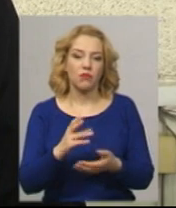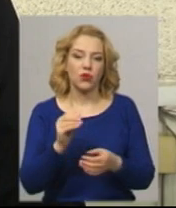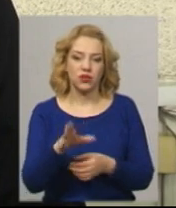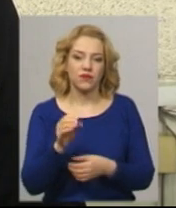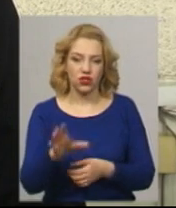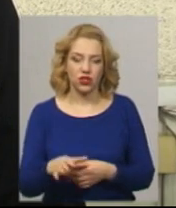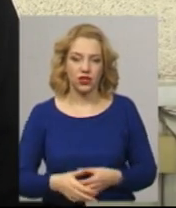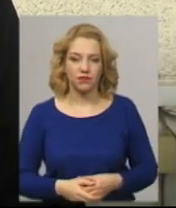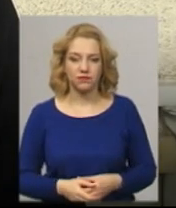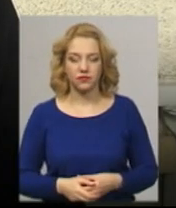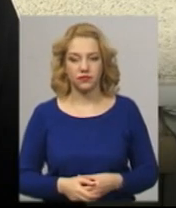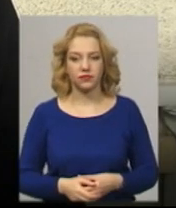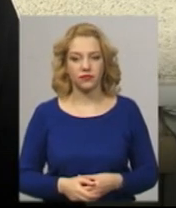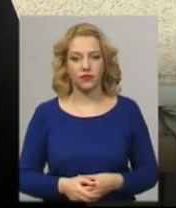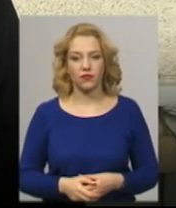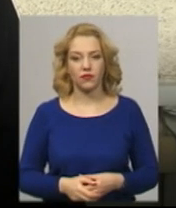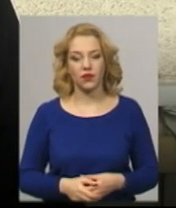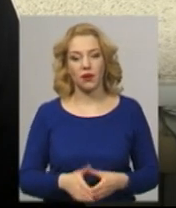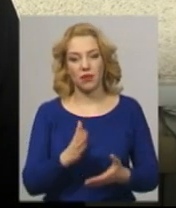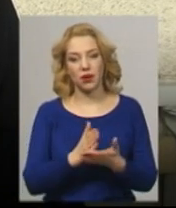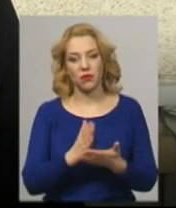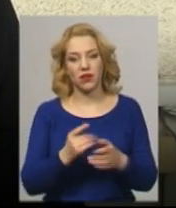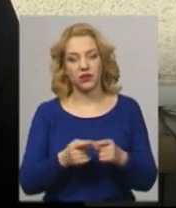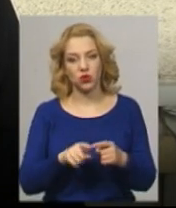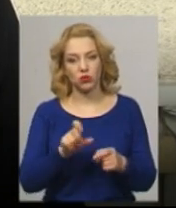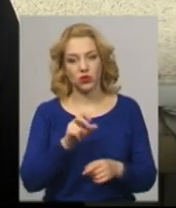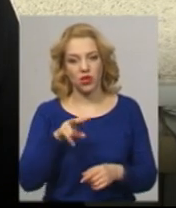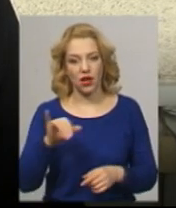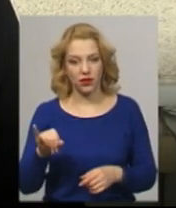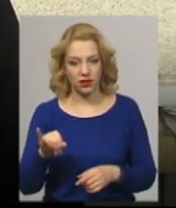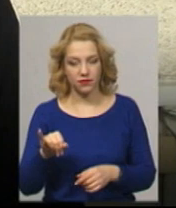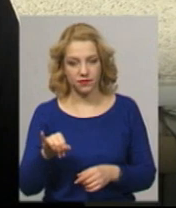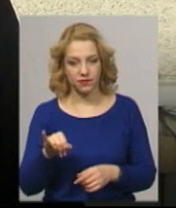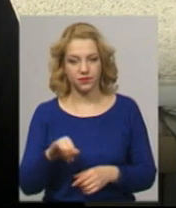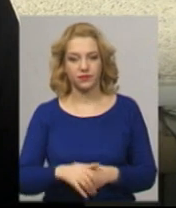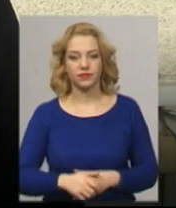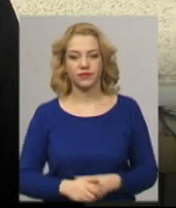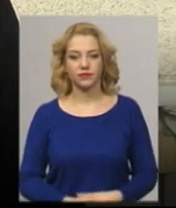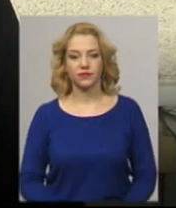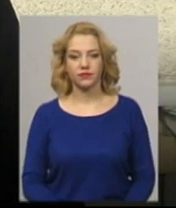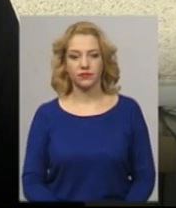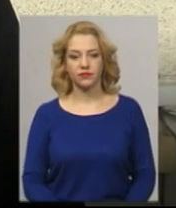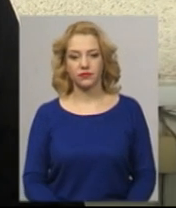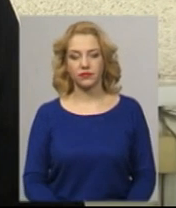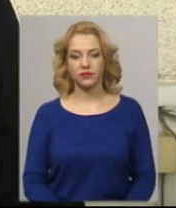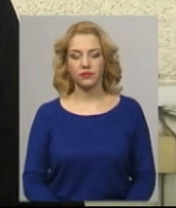Перебувати можуть в цьому залі ті